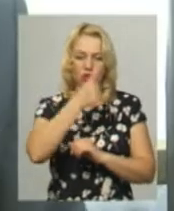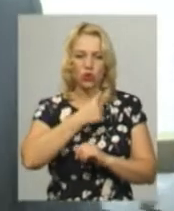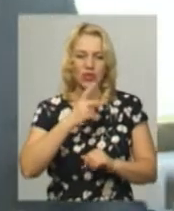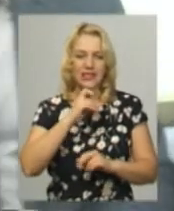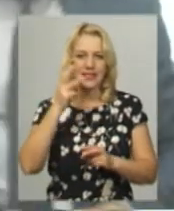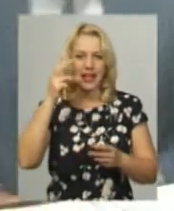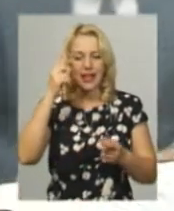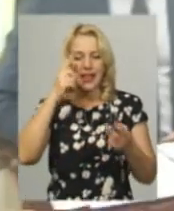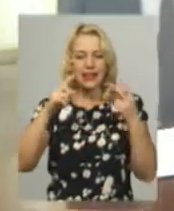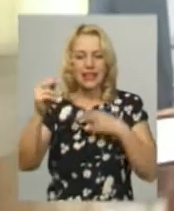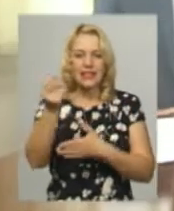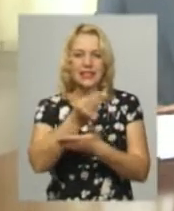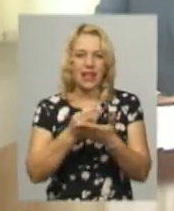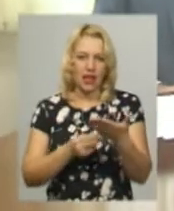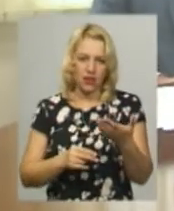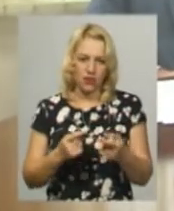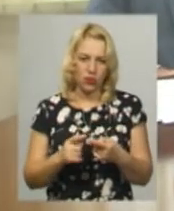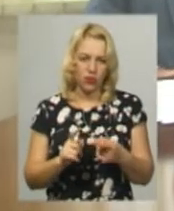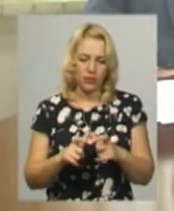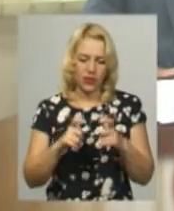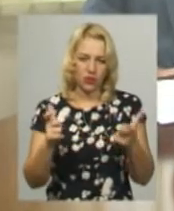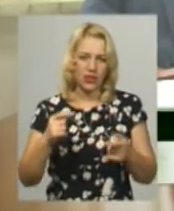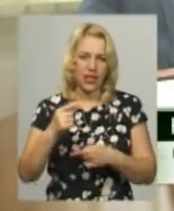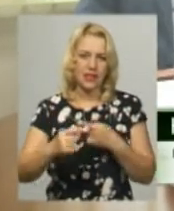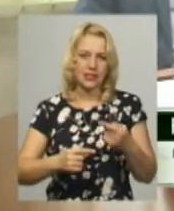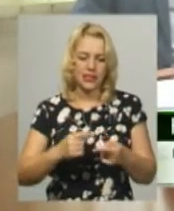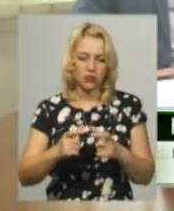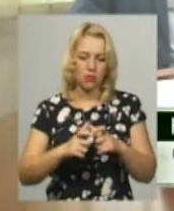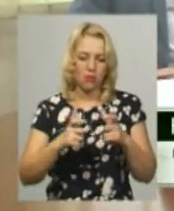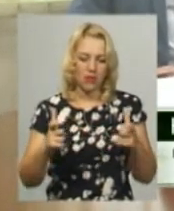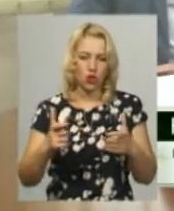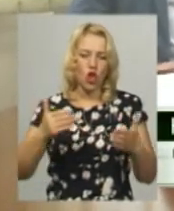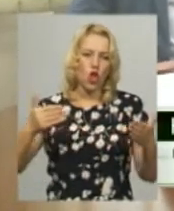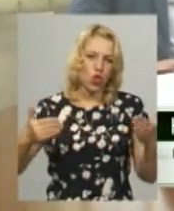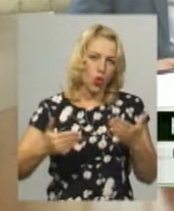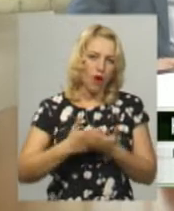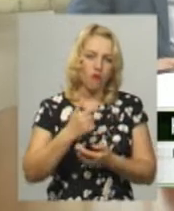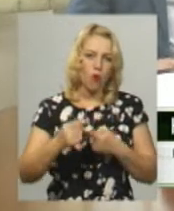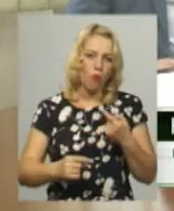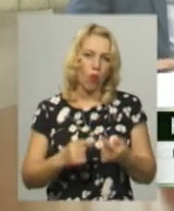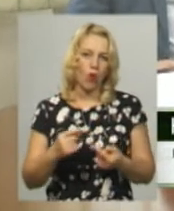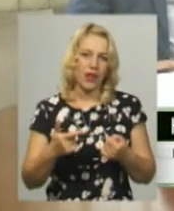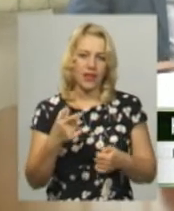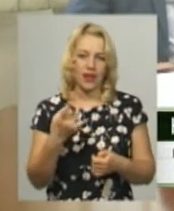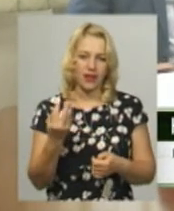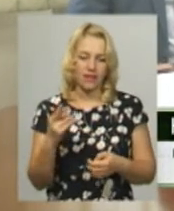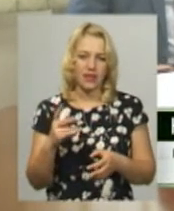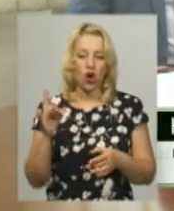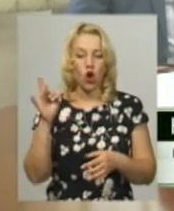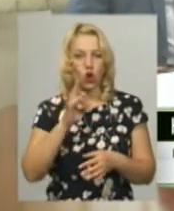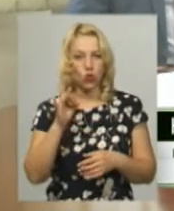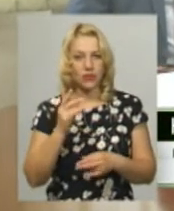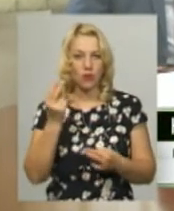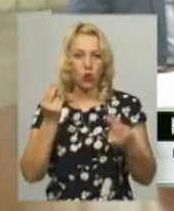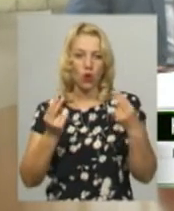За дизайном банкнота нового номіналу наслідує банкноти нового покоління гривні. За розміром і кольором вона помітно